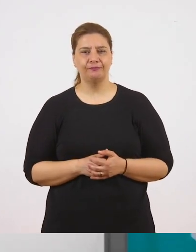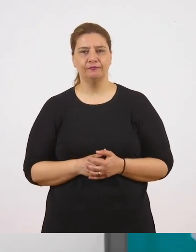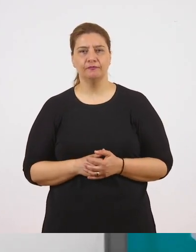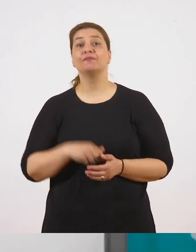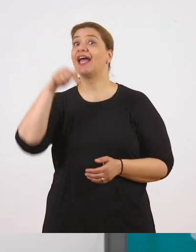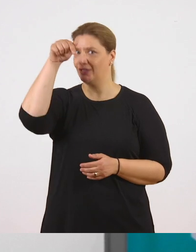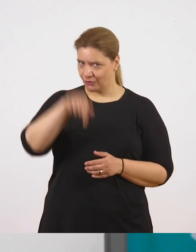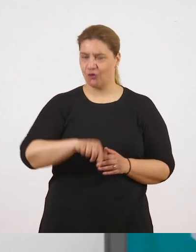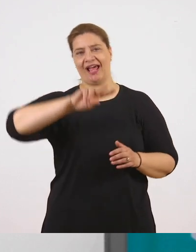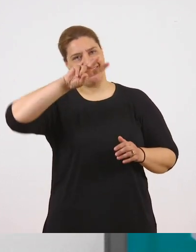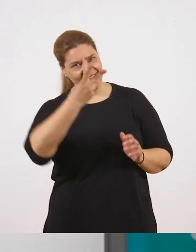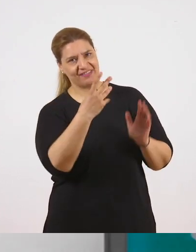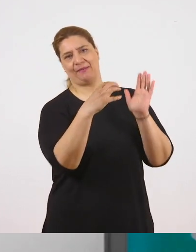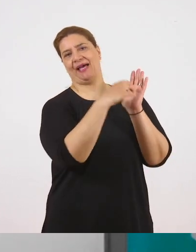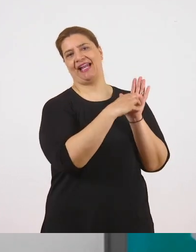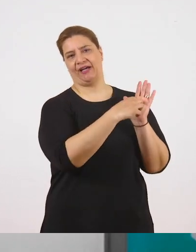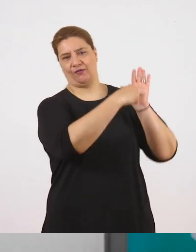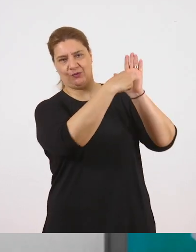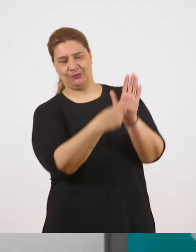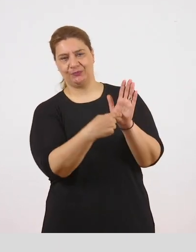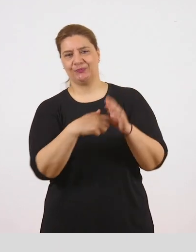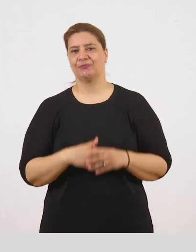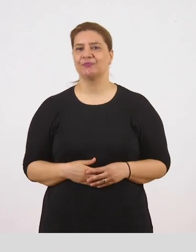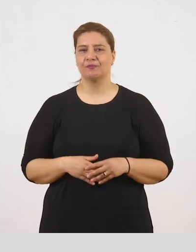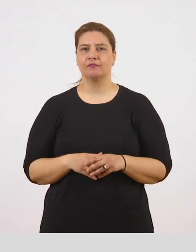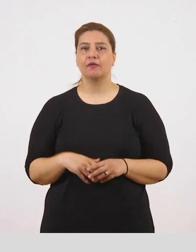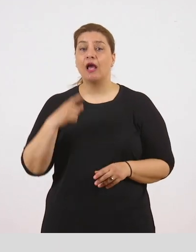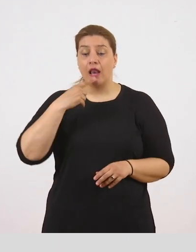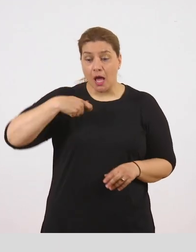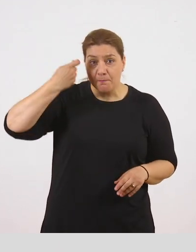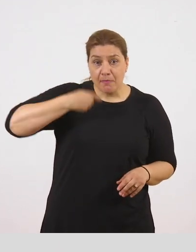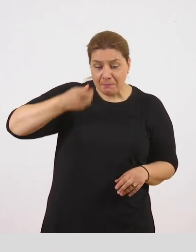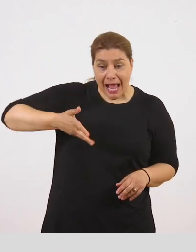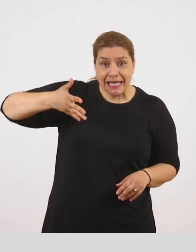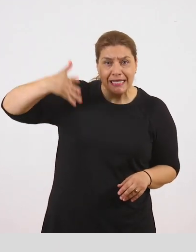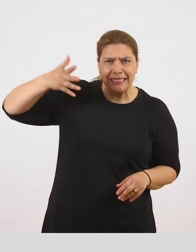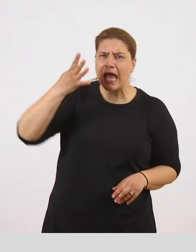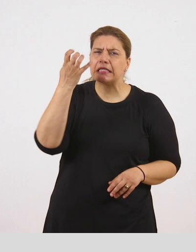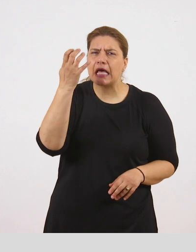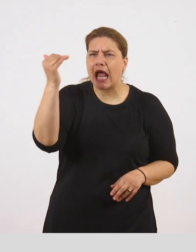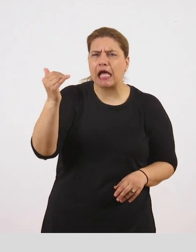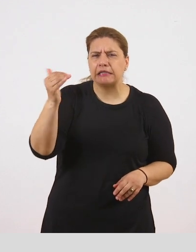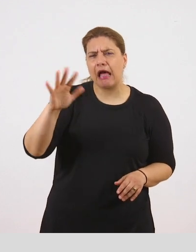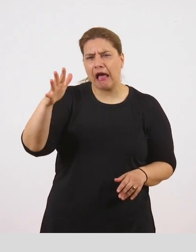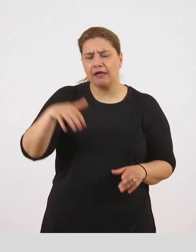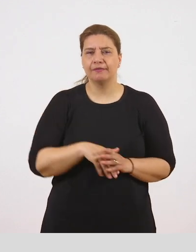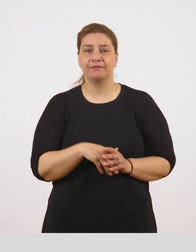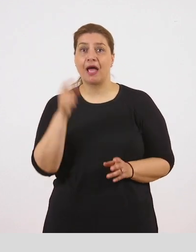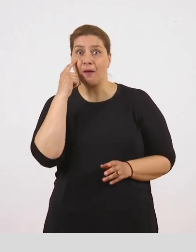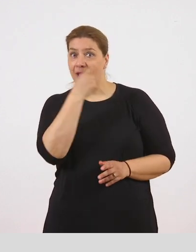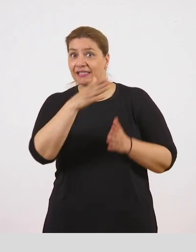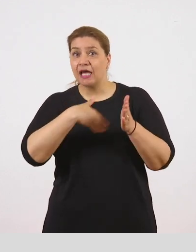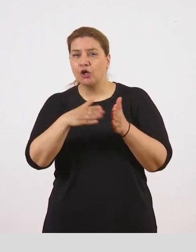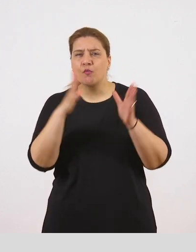λοιπόν στη δεύτερη παράγραφο. Η μαμά δεν είχε περάσει τα 40, τα μάτια της